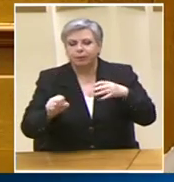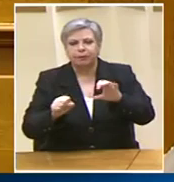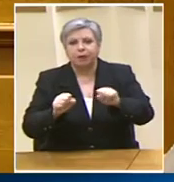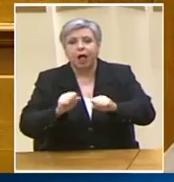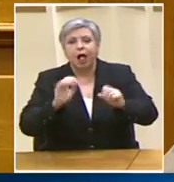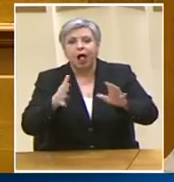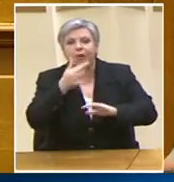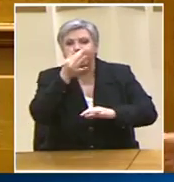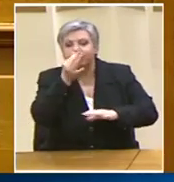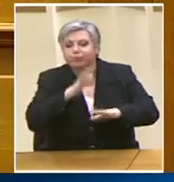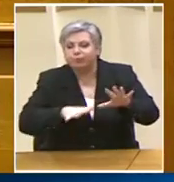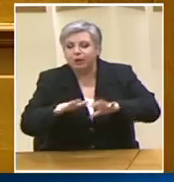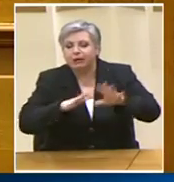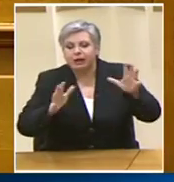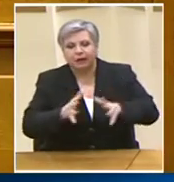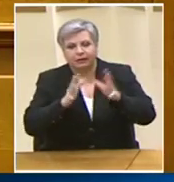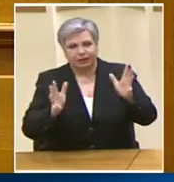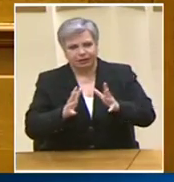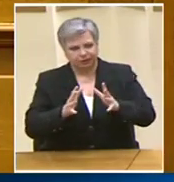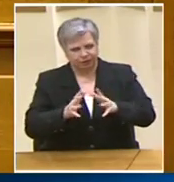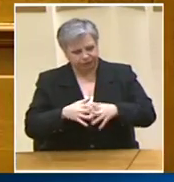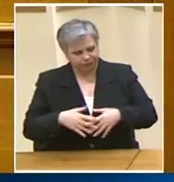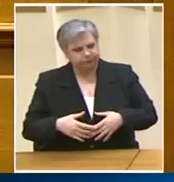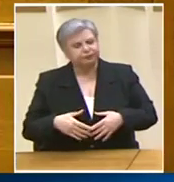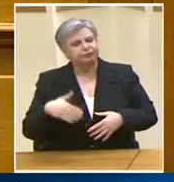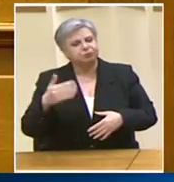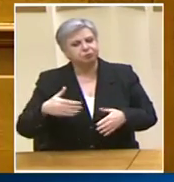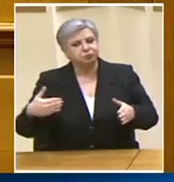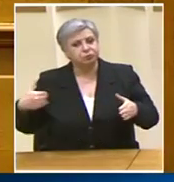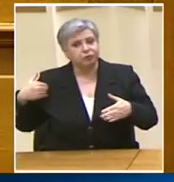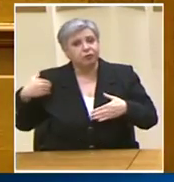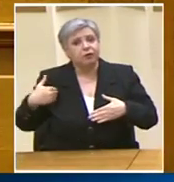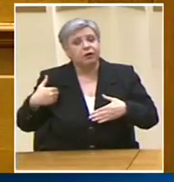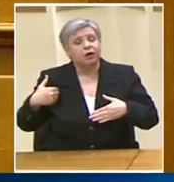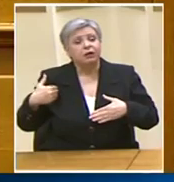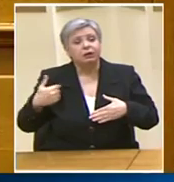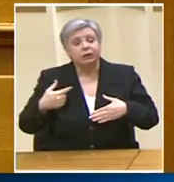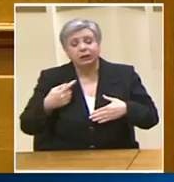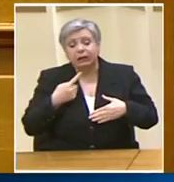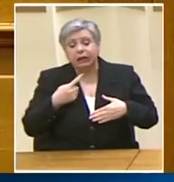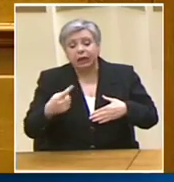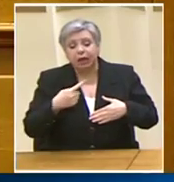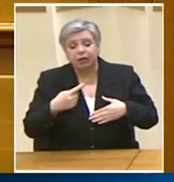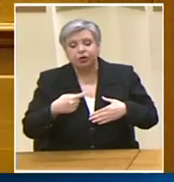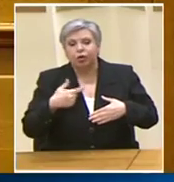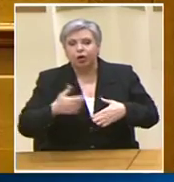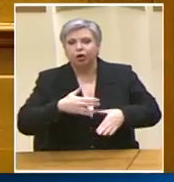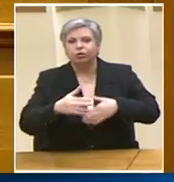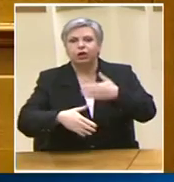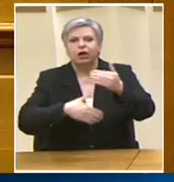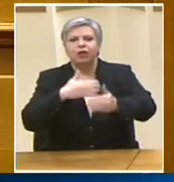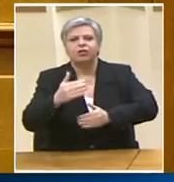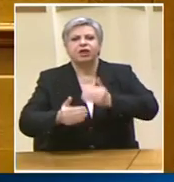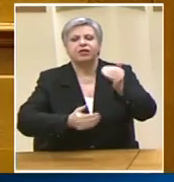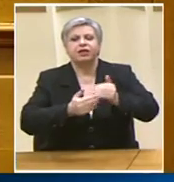ενώ με τις πάγιες διατάξεις προβλέπεται μια στοιχειώδης διαδικασία για την κάλυψη της